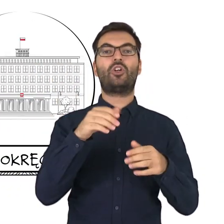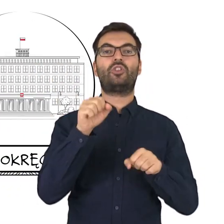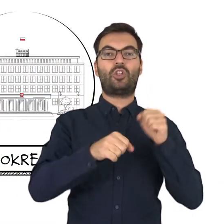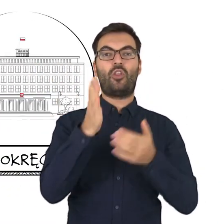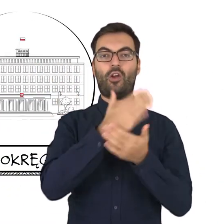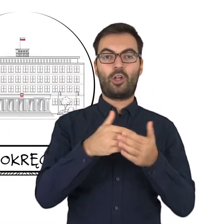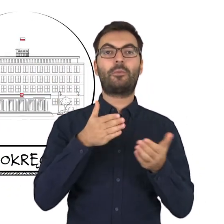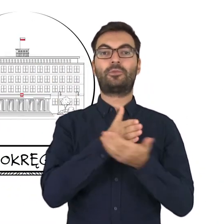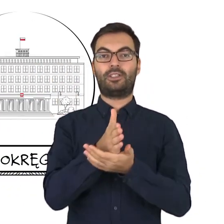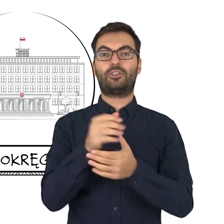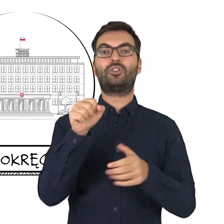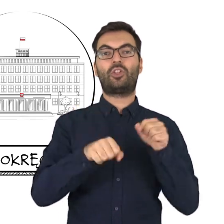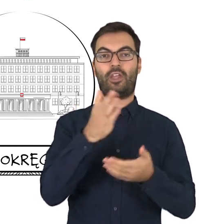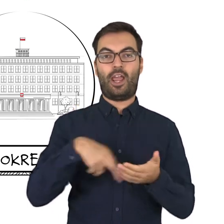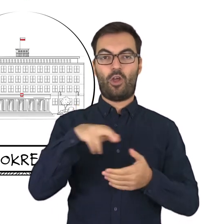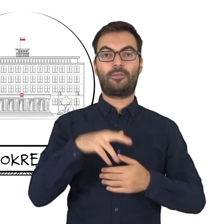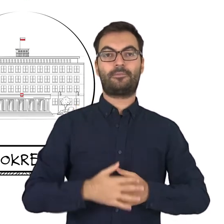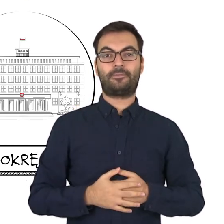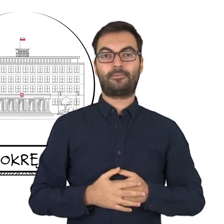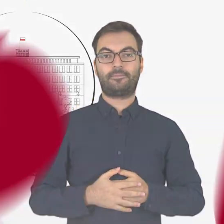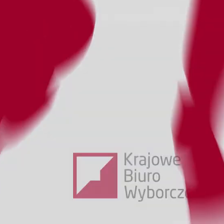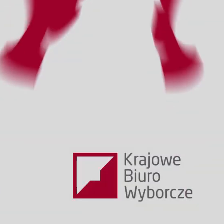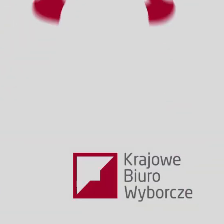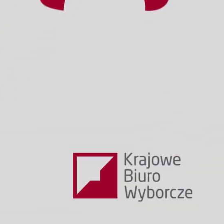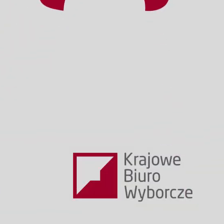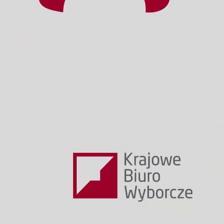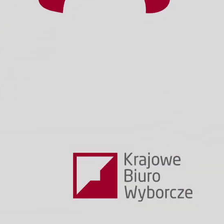do Sądu Okręgowego za pośrednictwem Sądu Rejonowego.